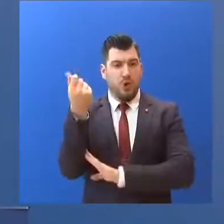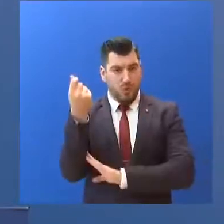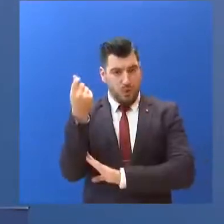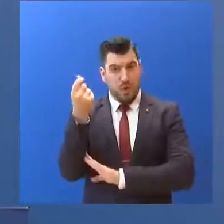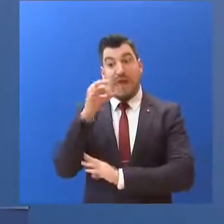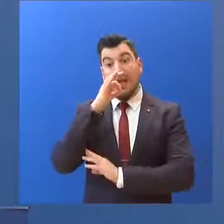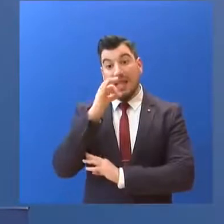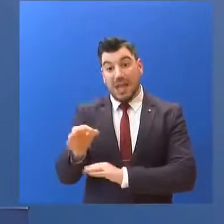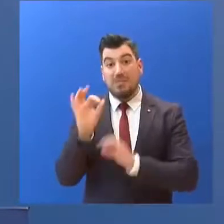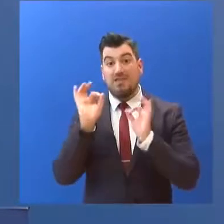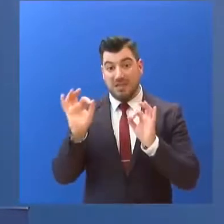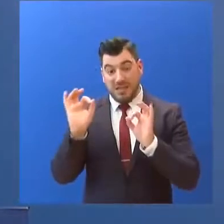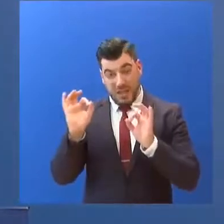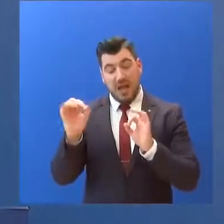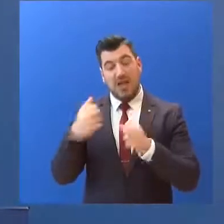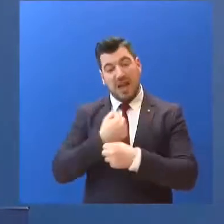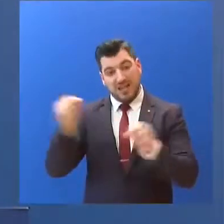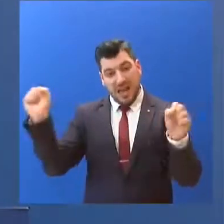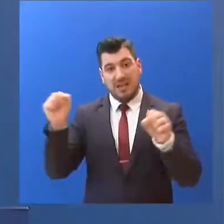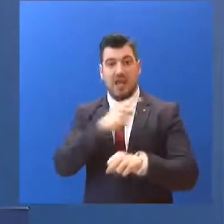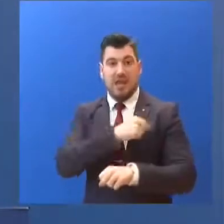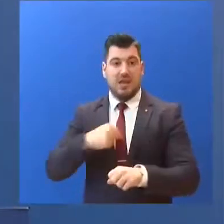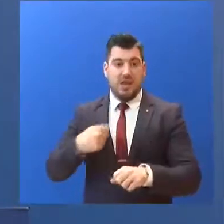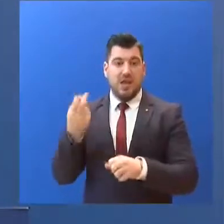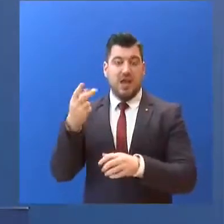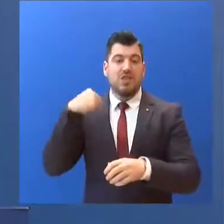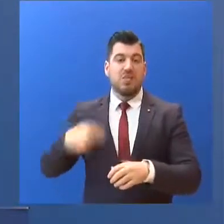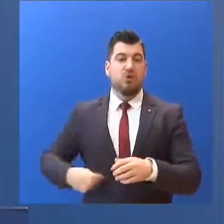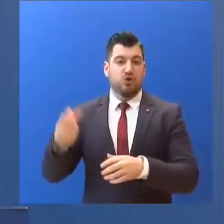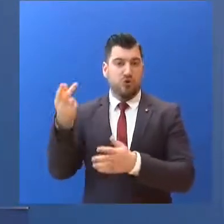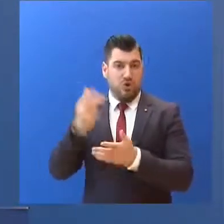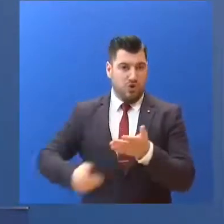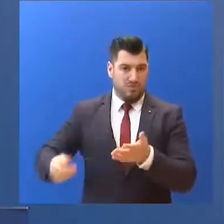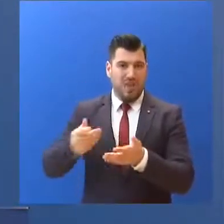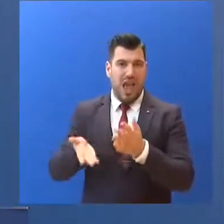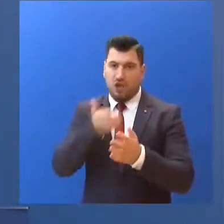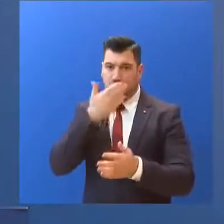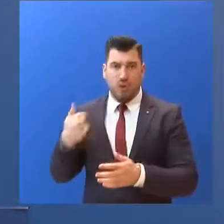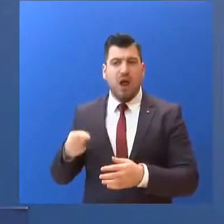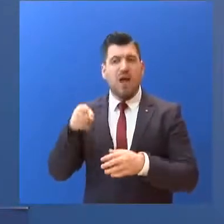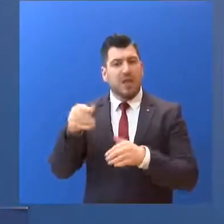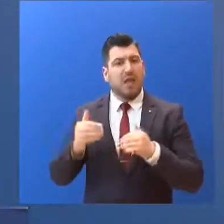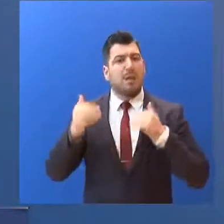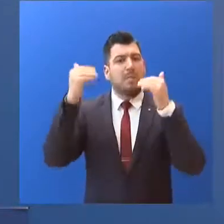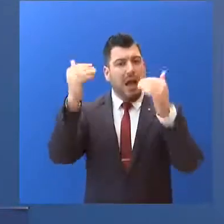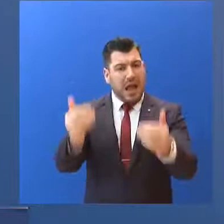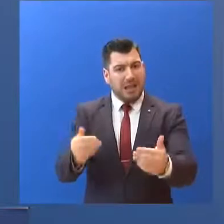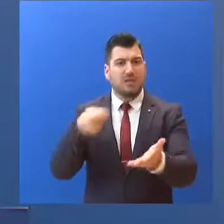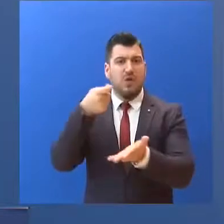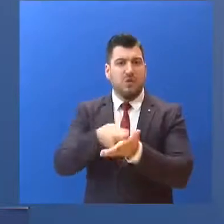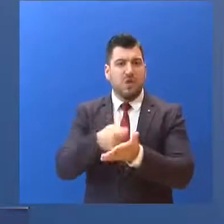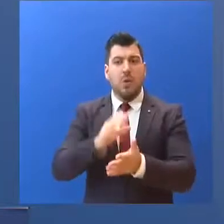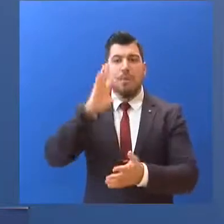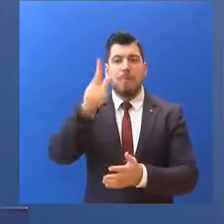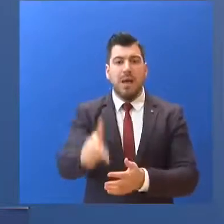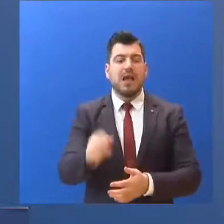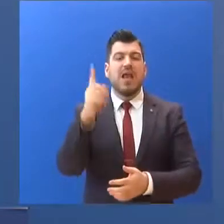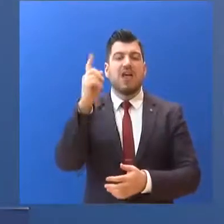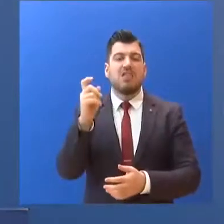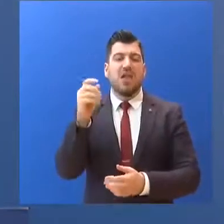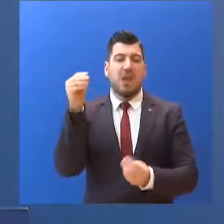ανεξάρτητης αρχής δημοσίων εσόδων... δόθηκε παράταση καταβολής των φορολογικών οφειλών τους... μέχρι και την Παρασκευή 10 Απριλίου.